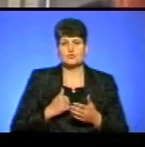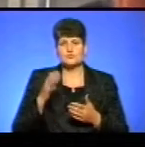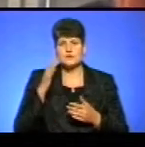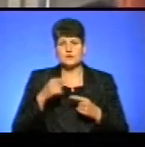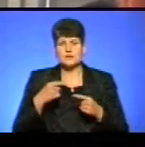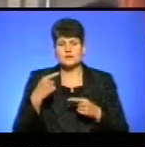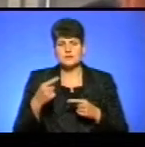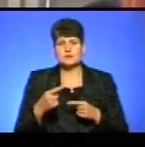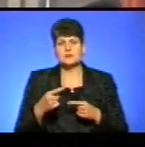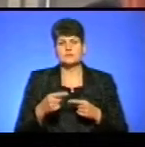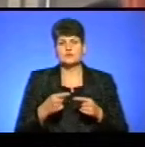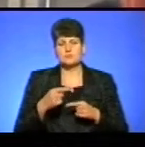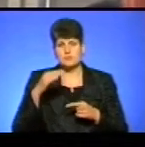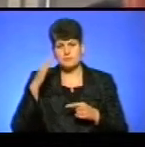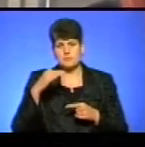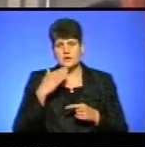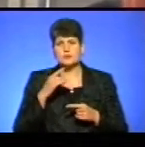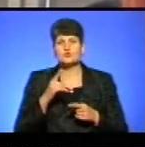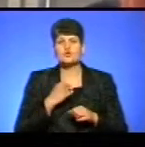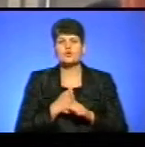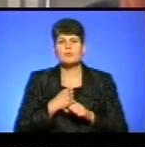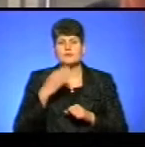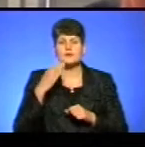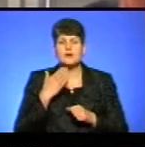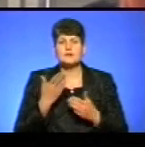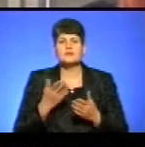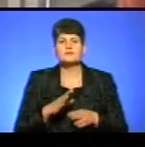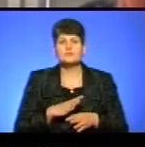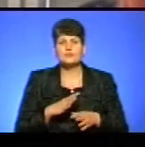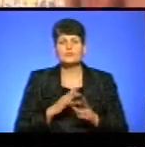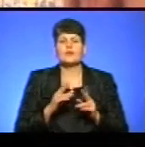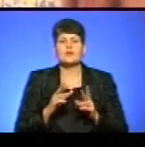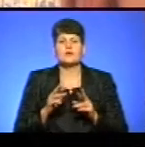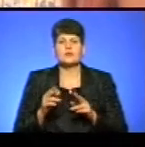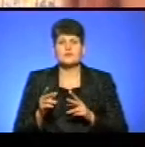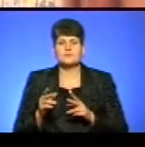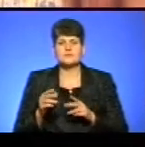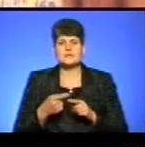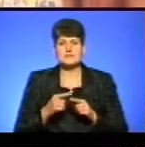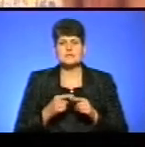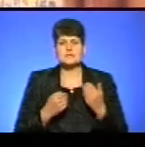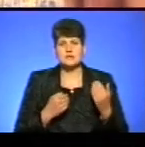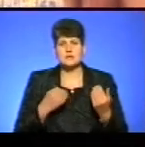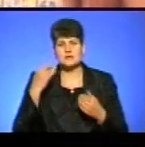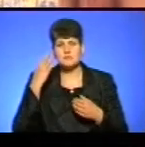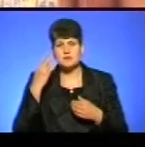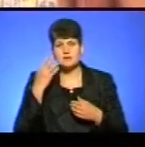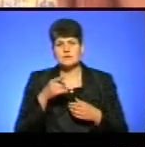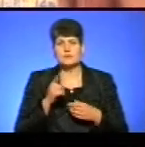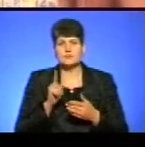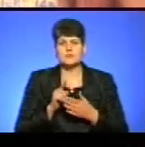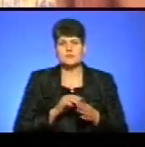батька, щоб захищати державу. Ось що робив тату, який він був, як він, це їхні мільйоні, вони повинні